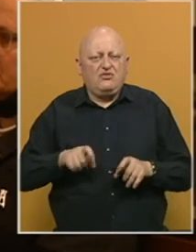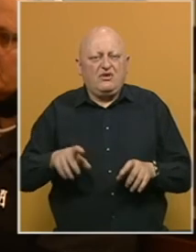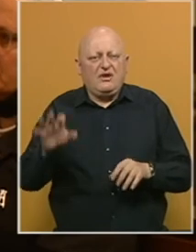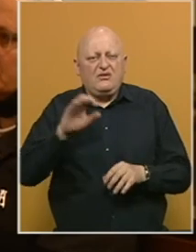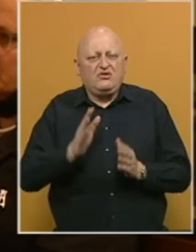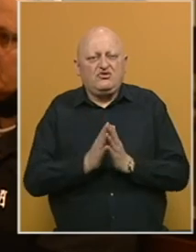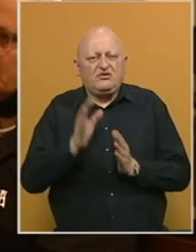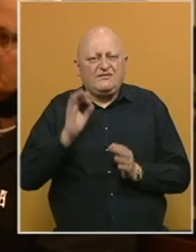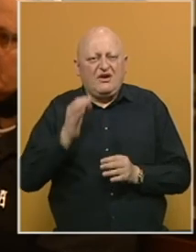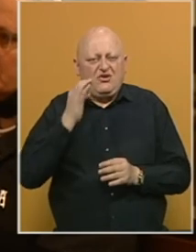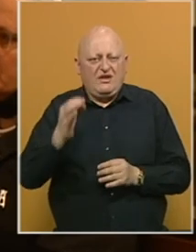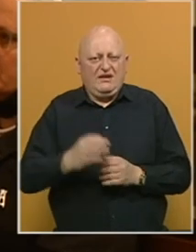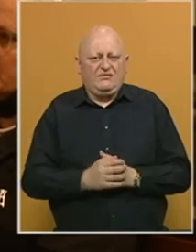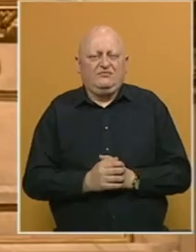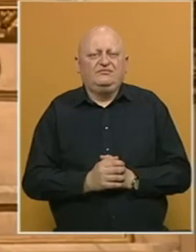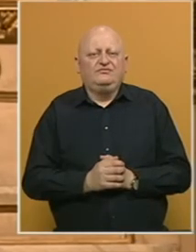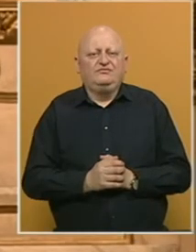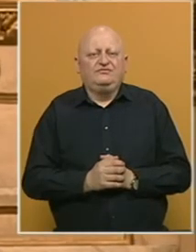Evropi služiti svakog dana.